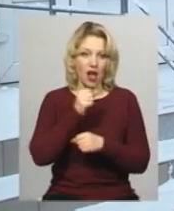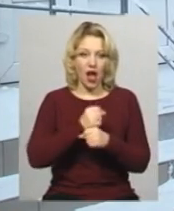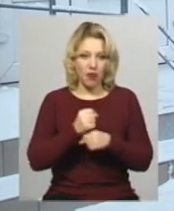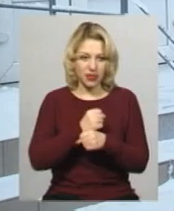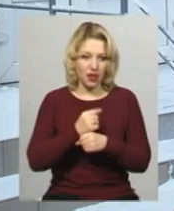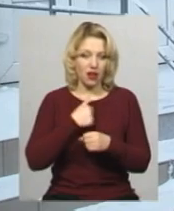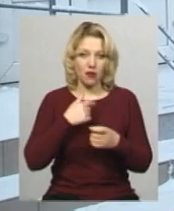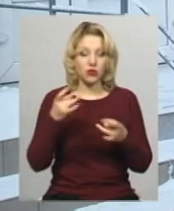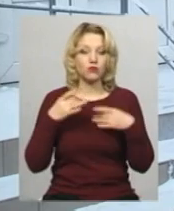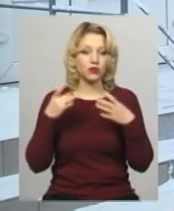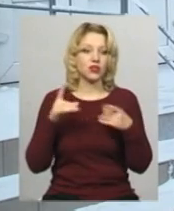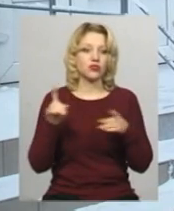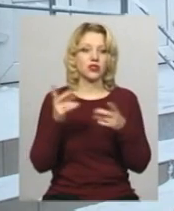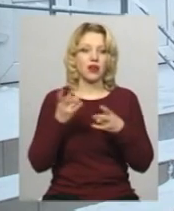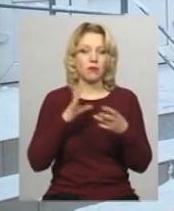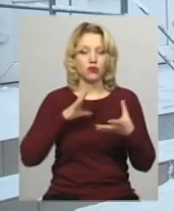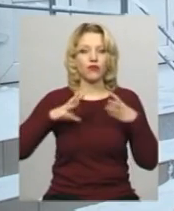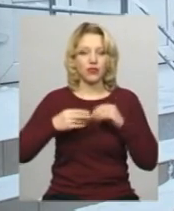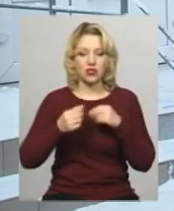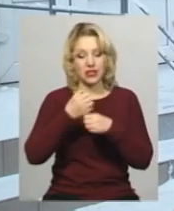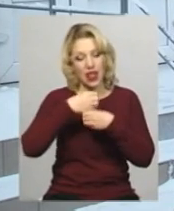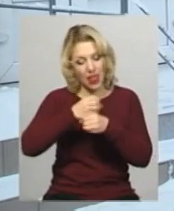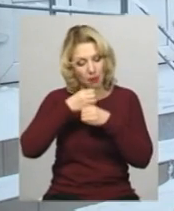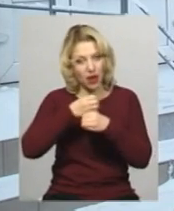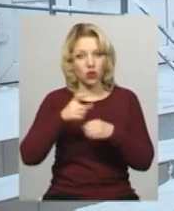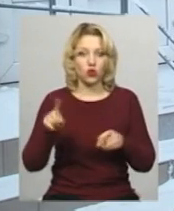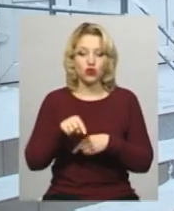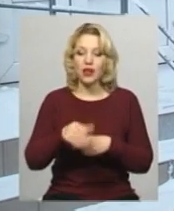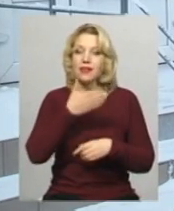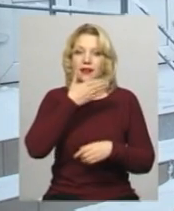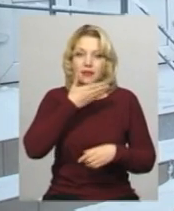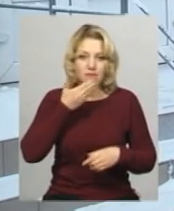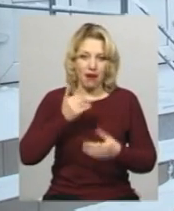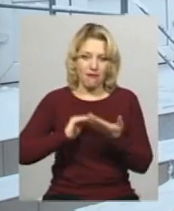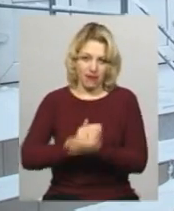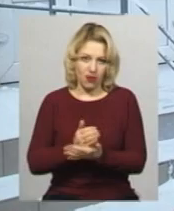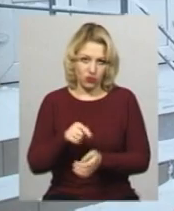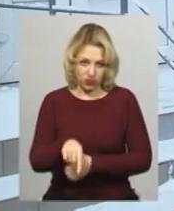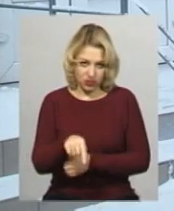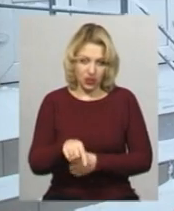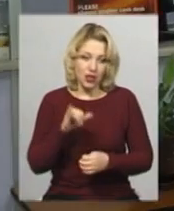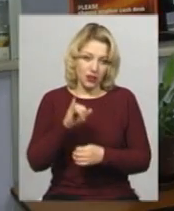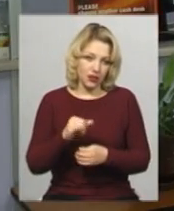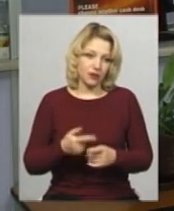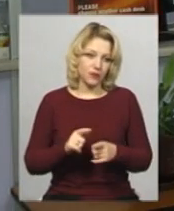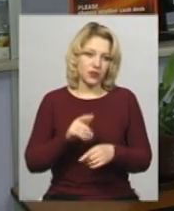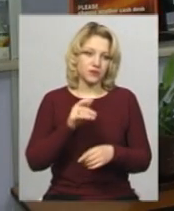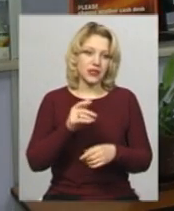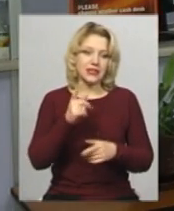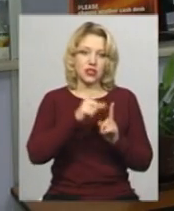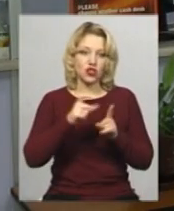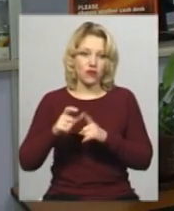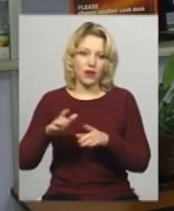аптеці їй пояснили, що необхідно мати вислову з лабораторії про те, що ці ліки неякісні. Тобто просто так у чеку їх не повернути. За словами